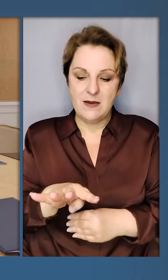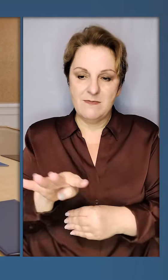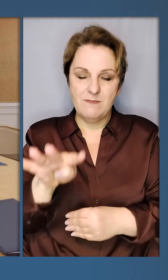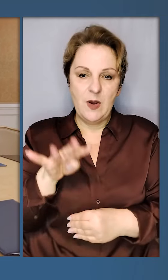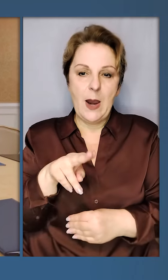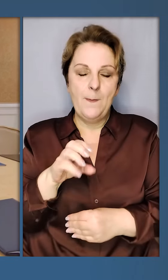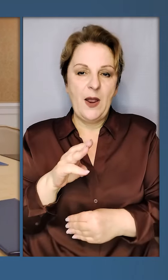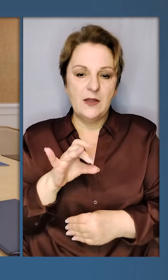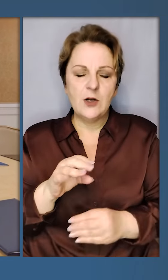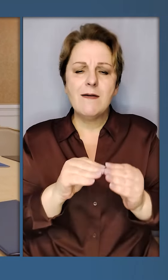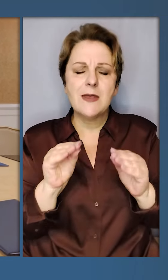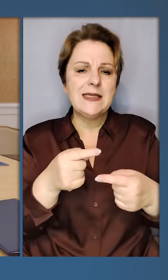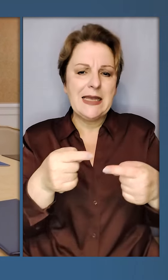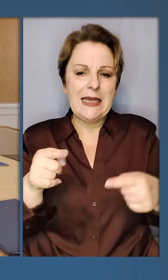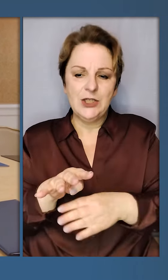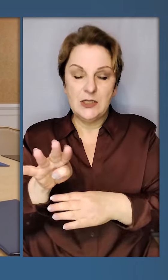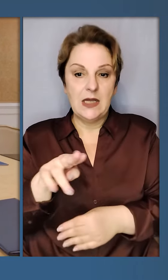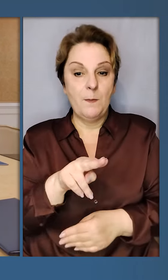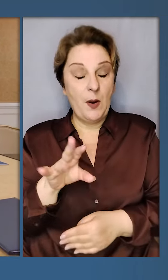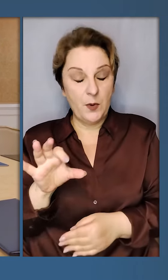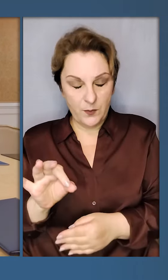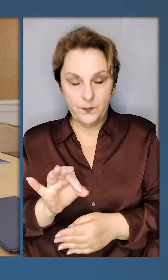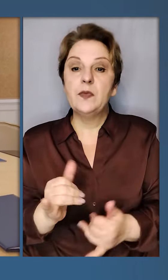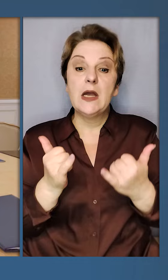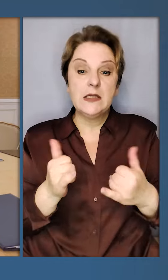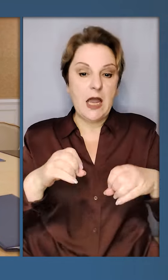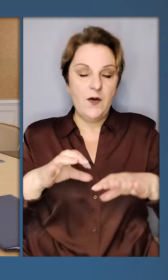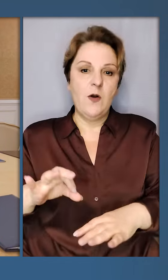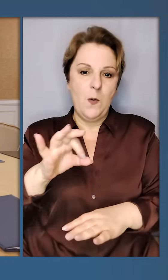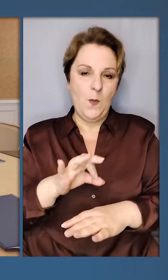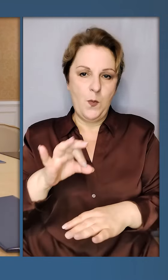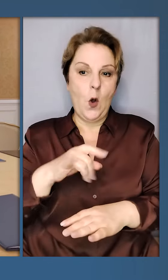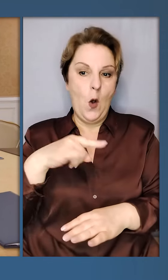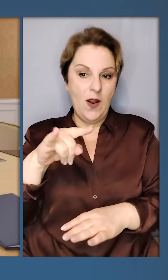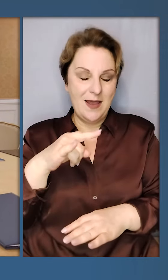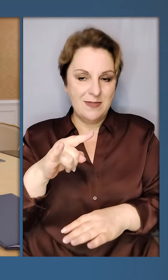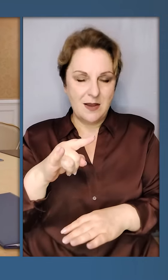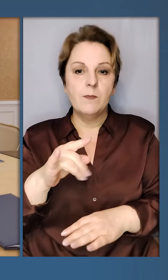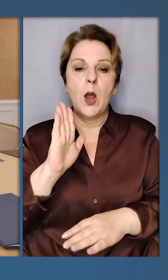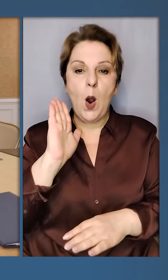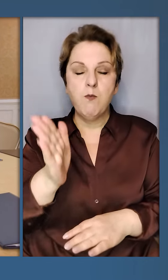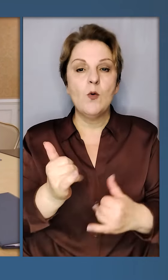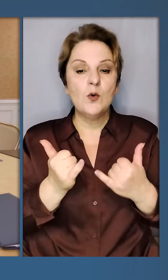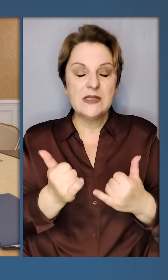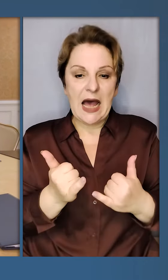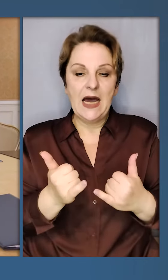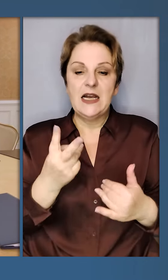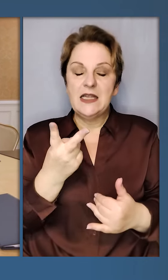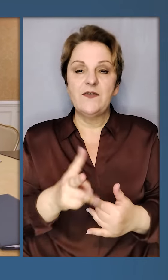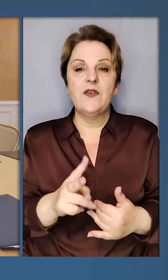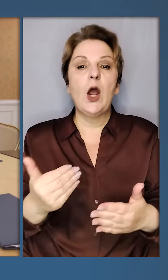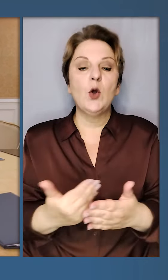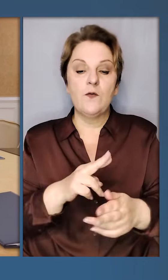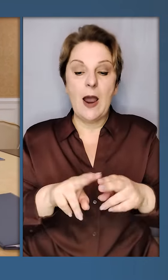патріотів, десятки інших систем ППУ. Сьогодні рішення по літаках. Будуть зараз і